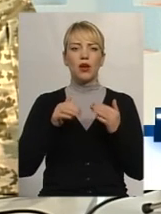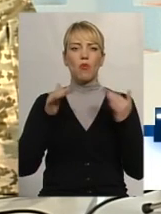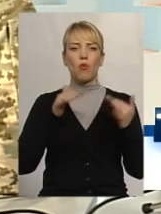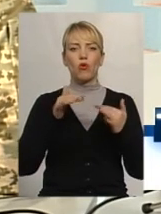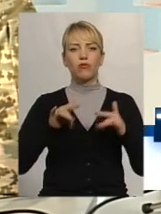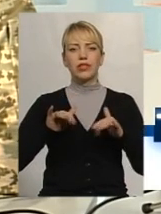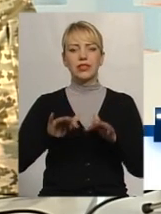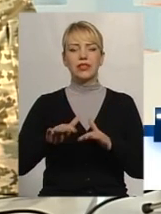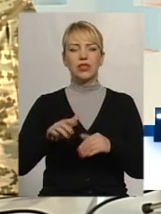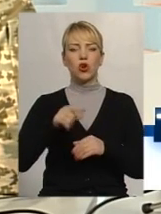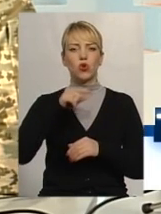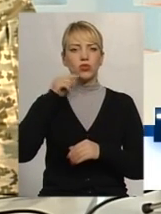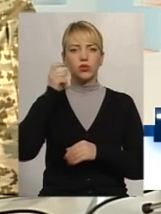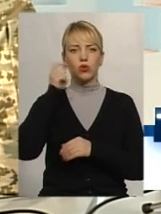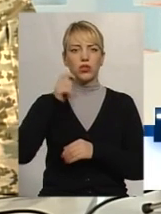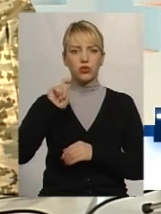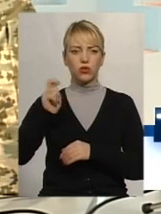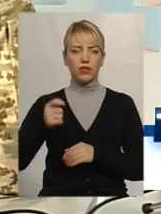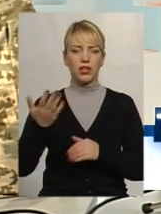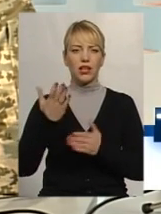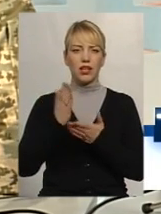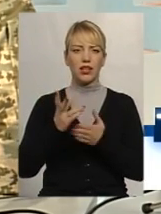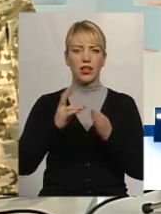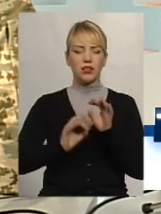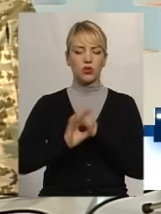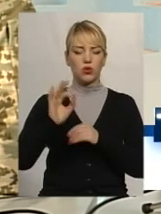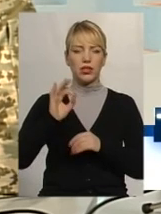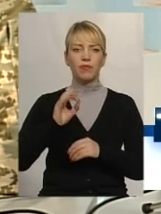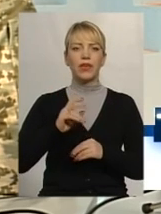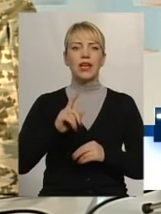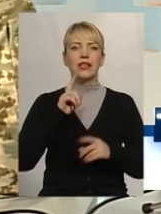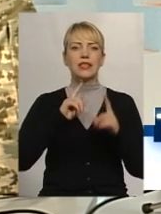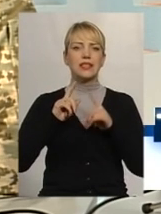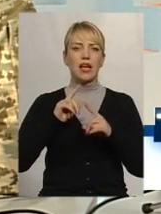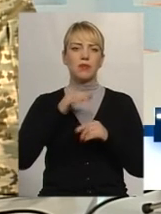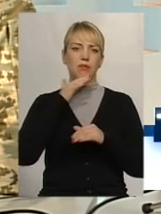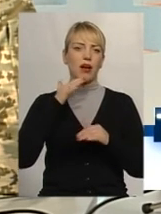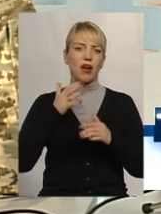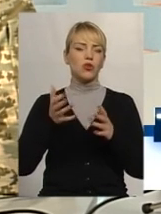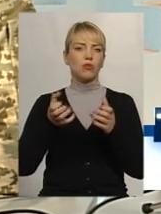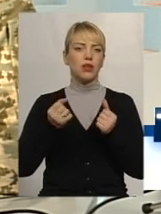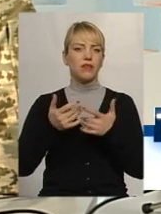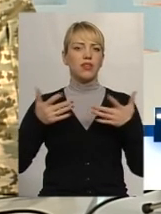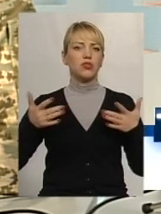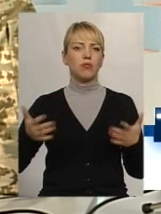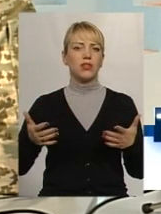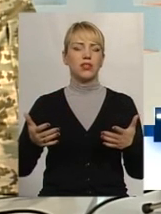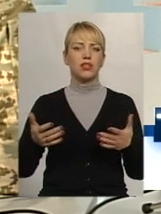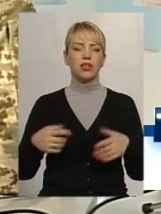війни, яка йде на Сході. Саміт НАТО прийняв багато таких різноманітних